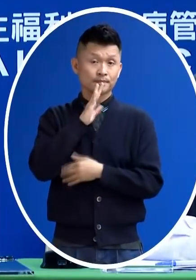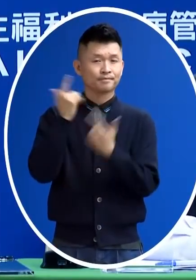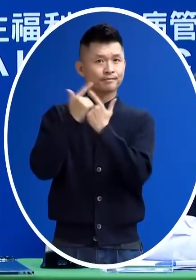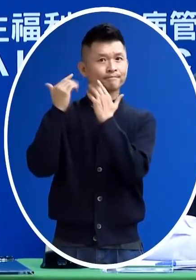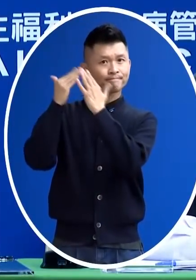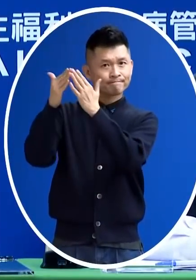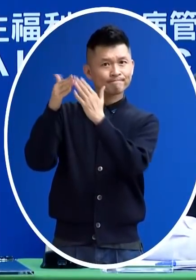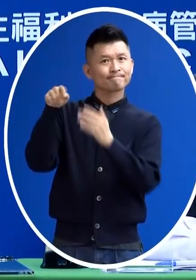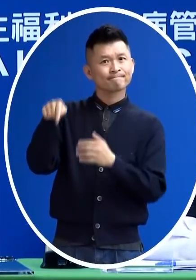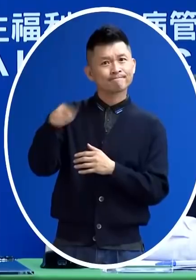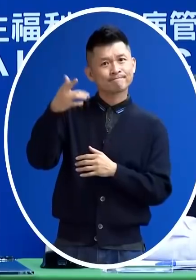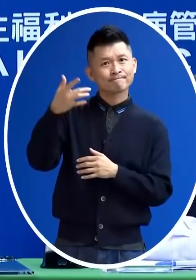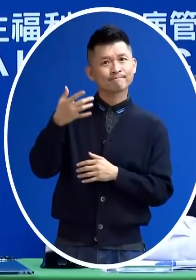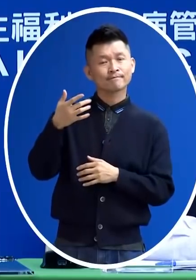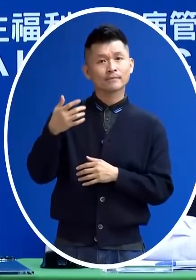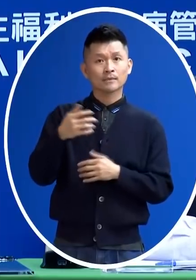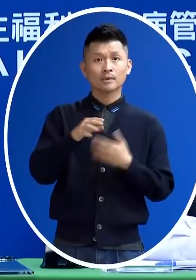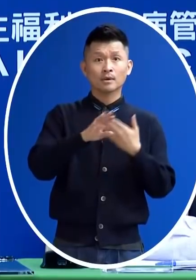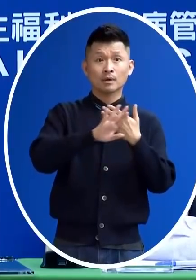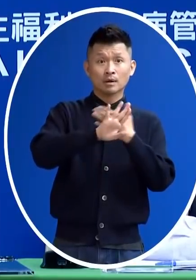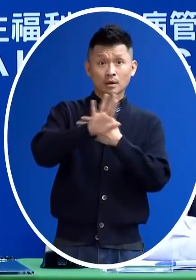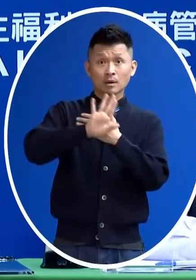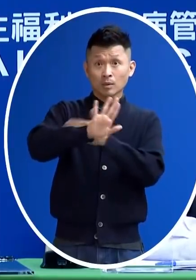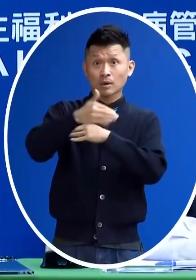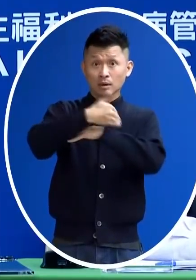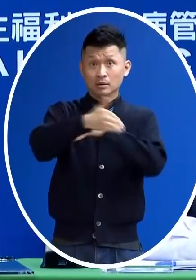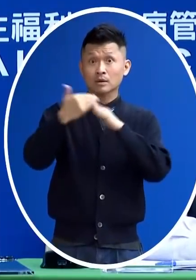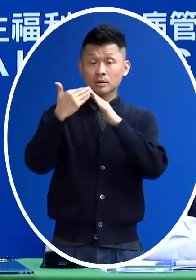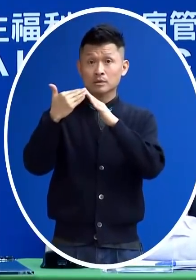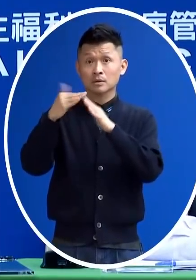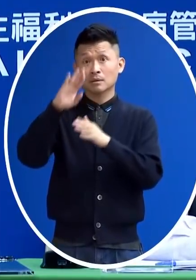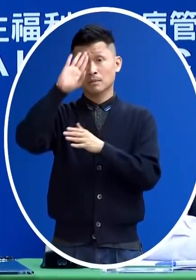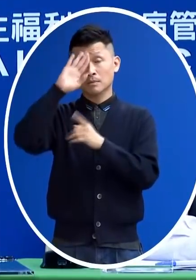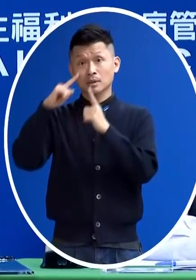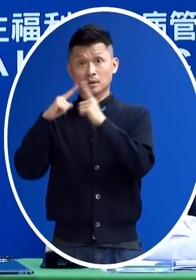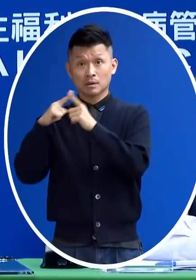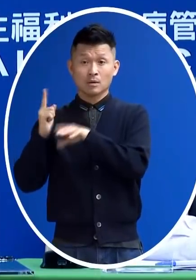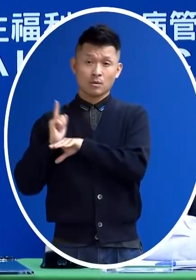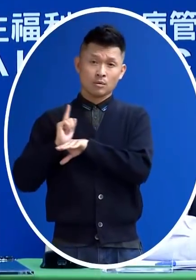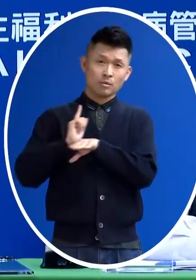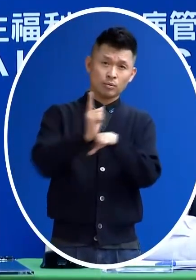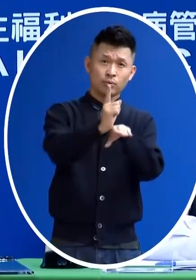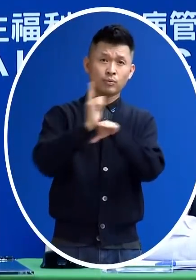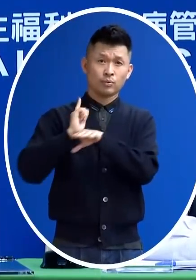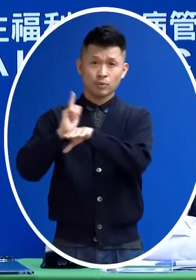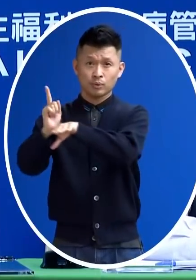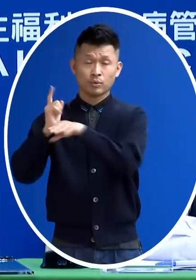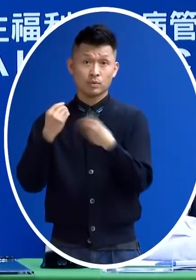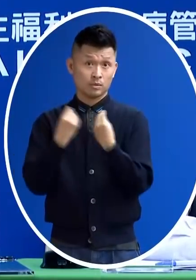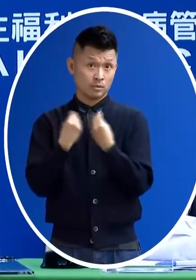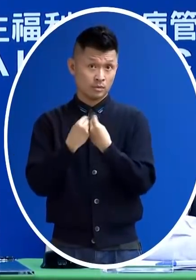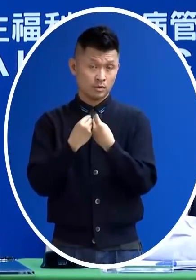時候要怎麼樣輸送外縣市病人的問題 那中央就會來跟台北市一起來談